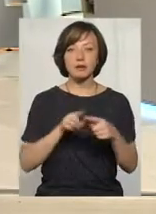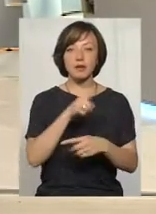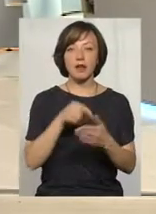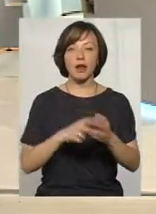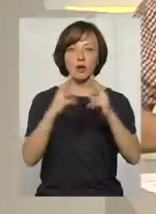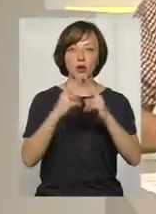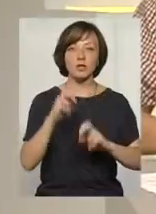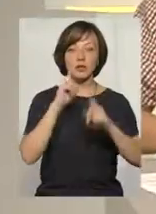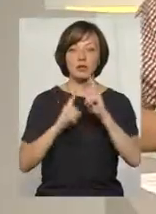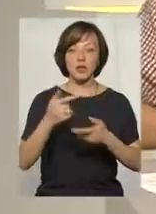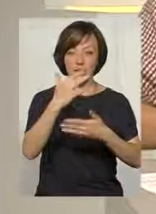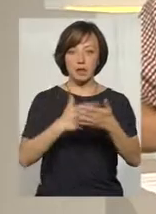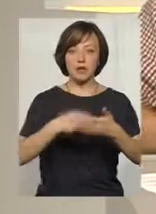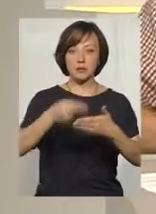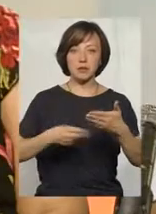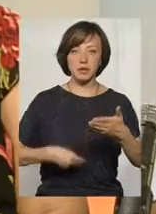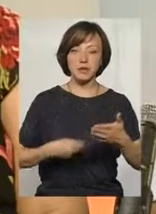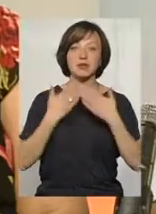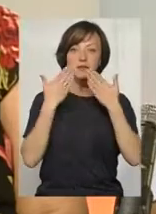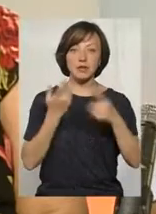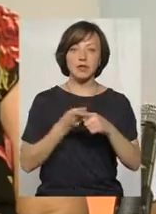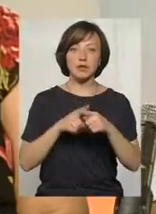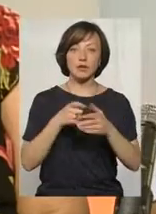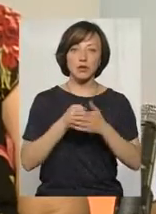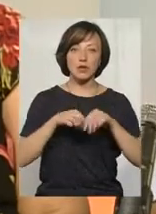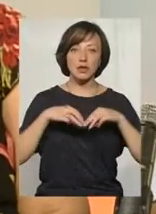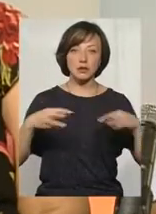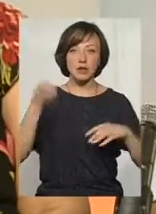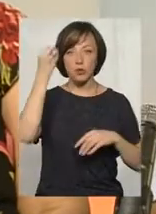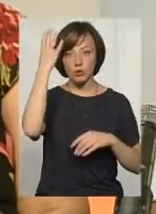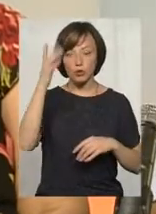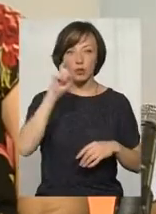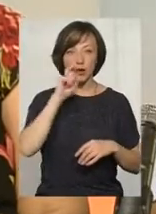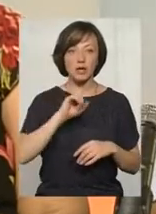Є тут ще ряд підписів, також звернення, і це і до міністра культури України,